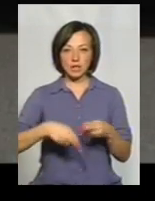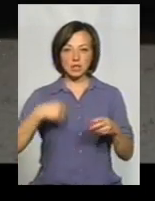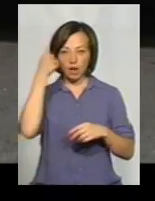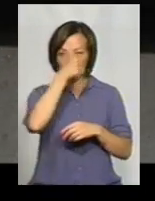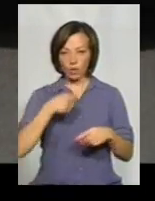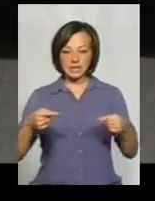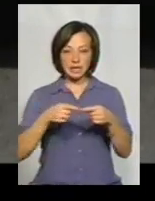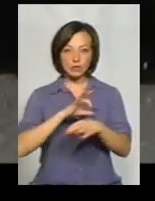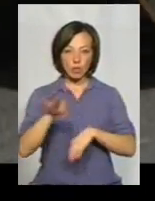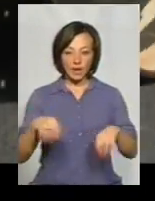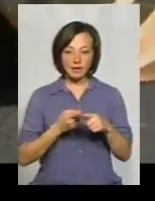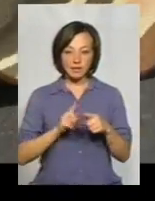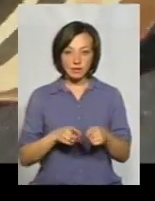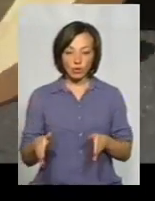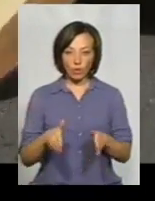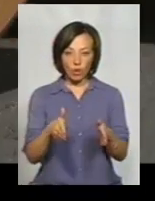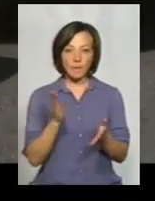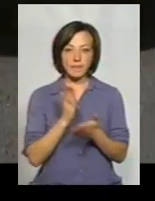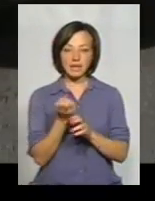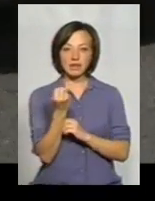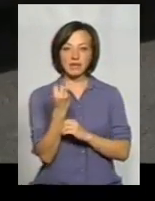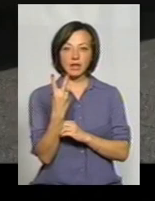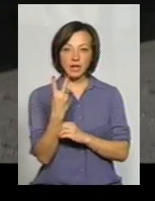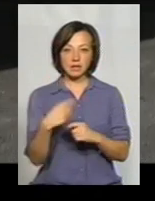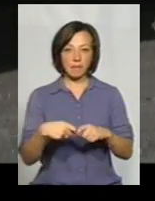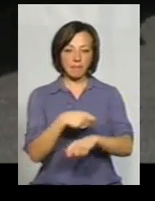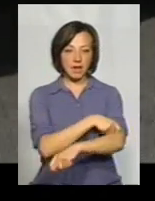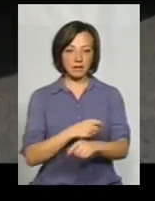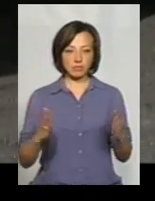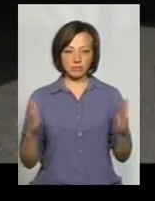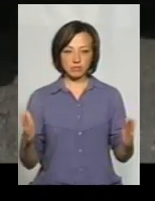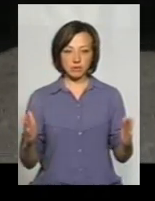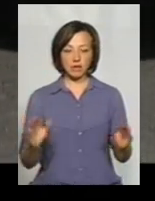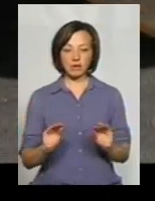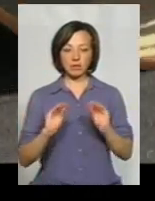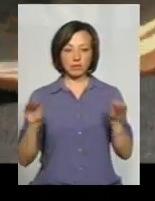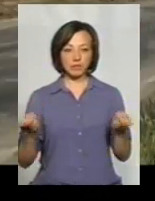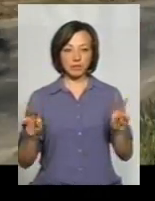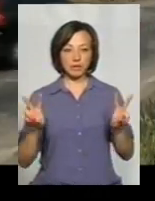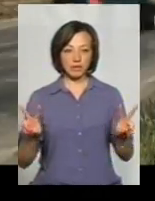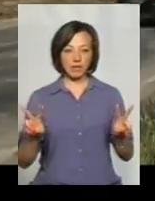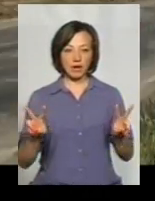з проєктом, після ремонту на цьому відрізку траса матиме 12 метрів завширшки. Додадуть по 2 метри з обох сторон.